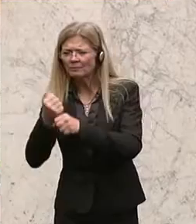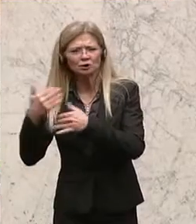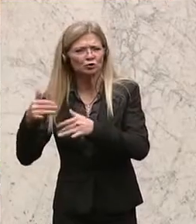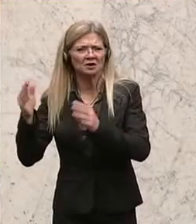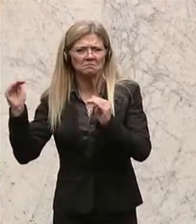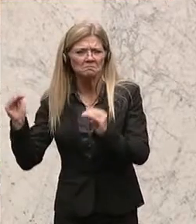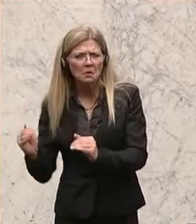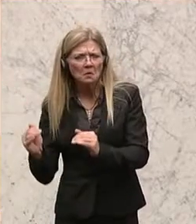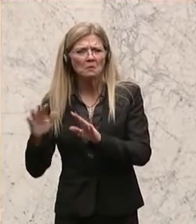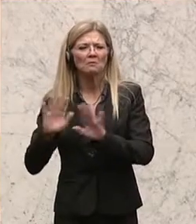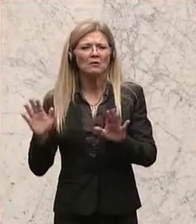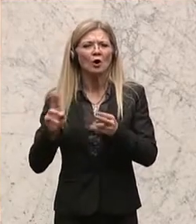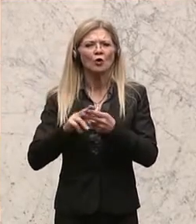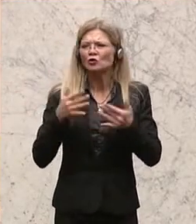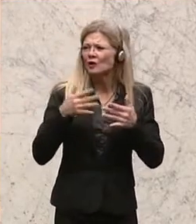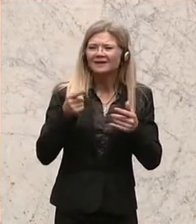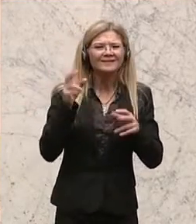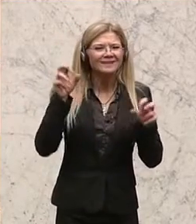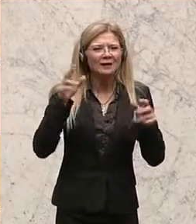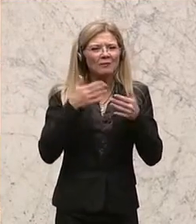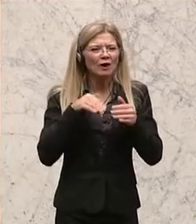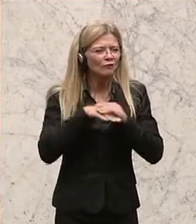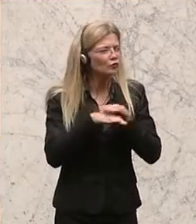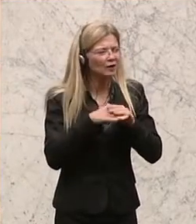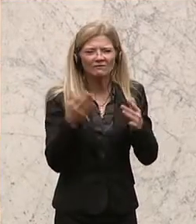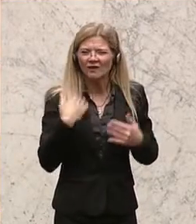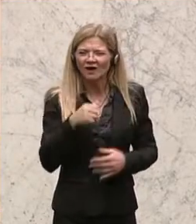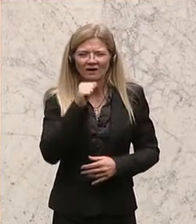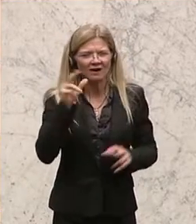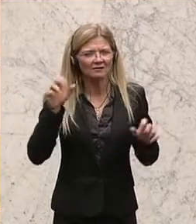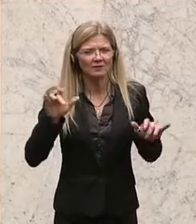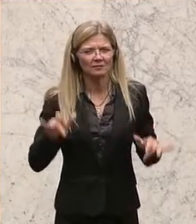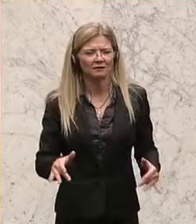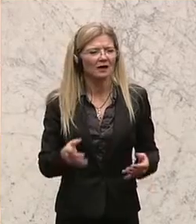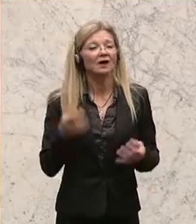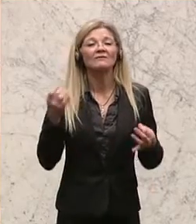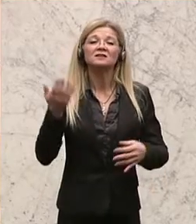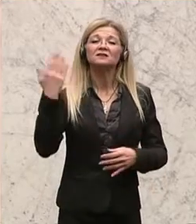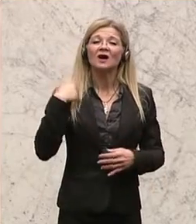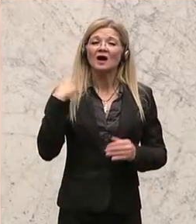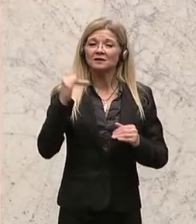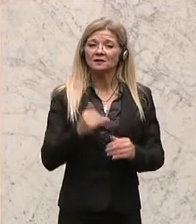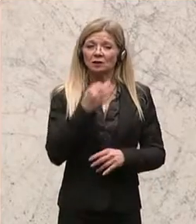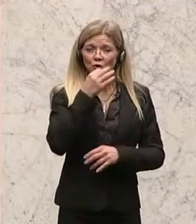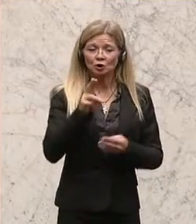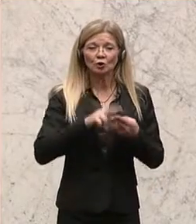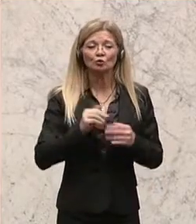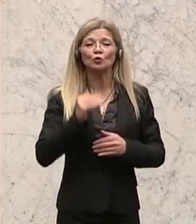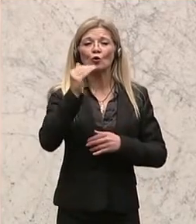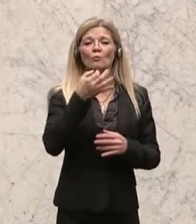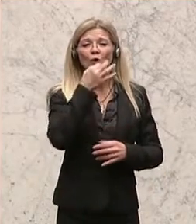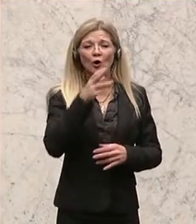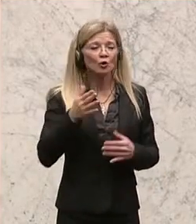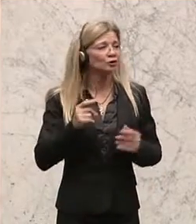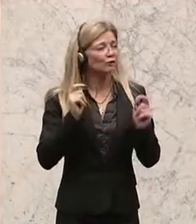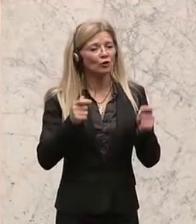Vorschläge, die die Bundesländer Niederösterreich und Oberösterreich gebracht haben, das ist meines Erachtens auch